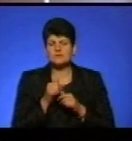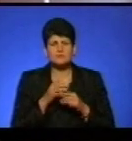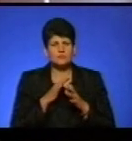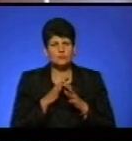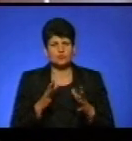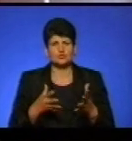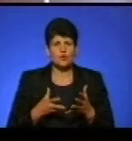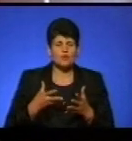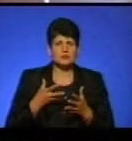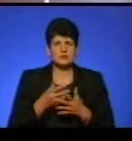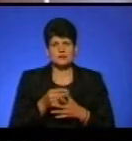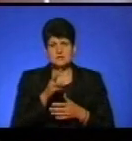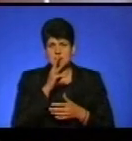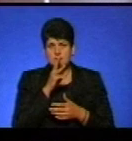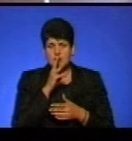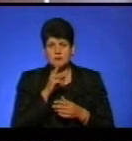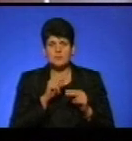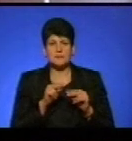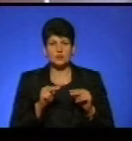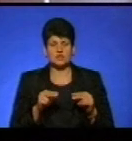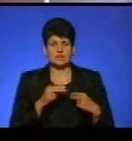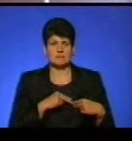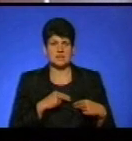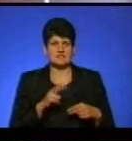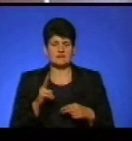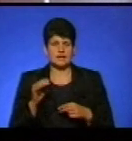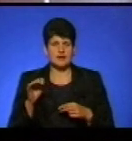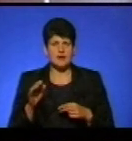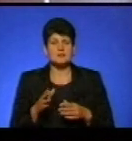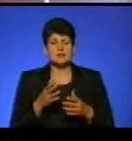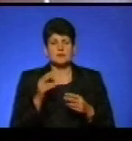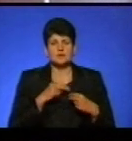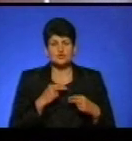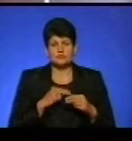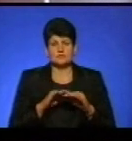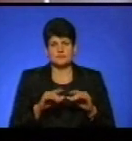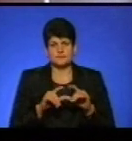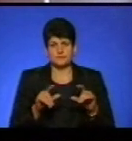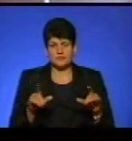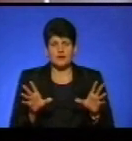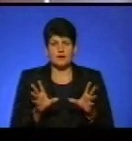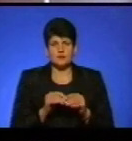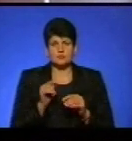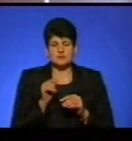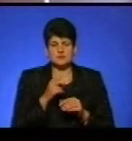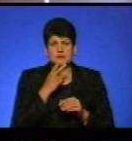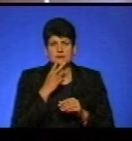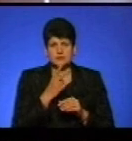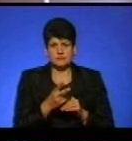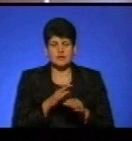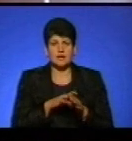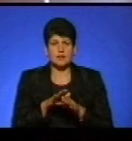оплатити заробітню плату педагогічним працівникам, які працюють у дошкільному закладі, разом з тим, дивлячись